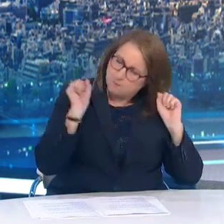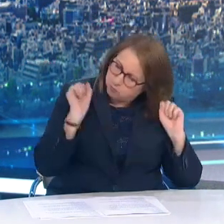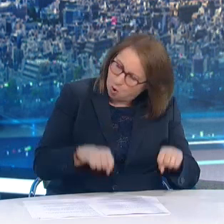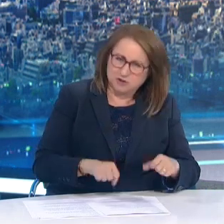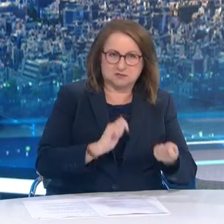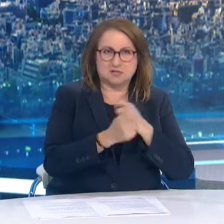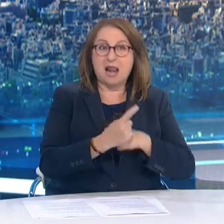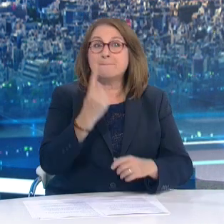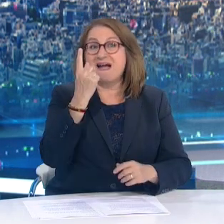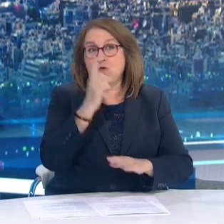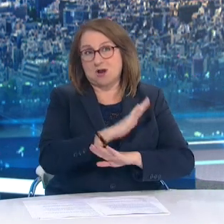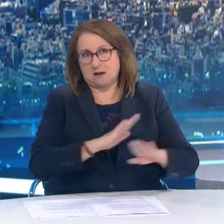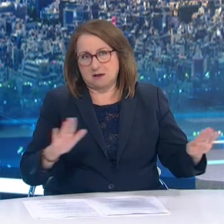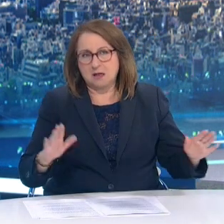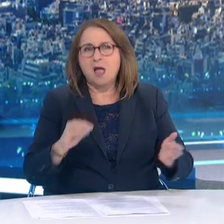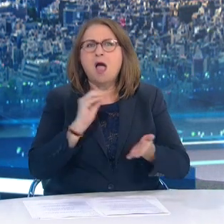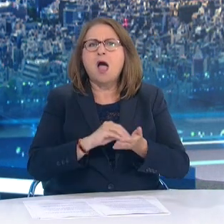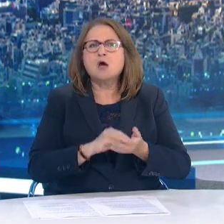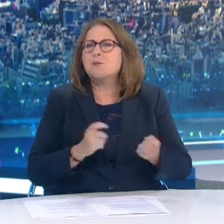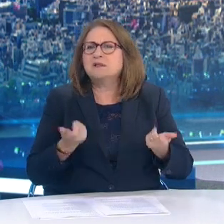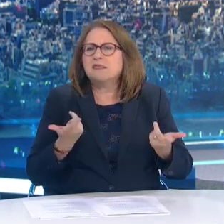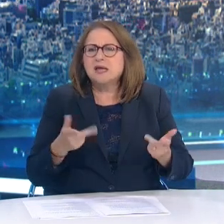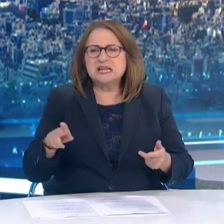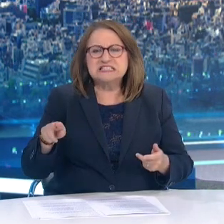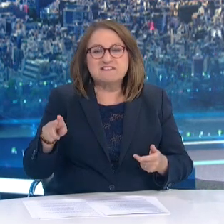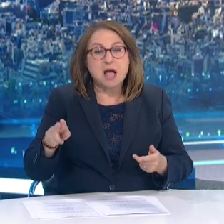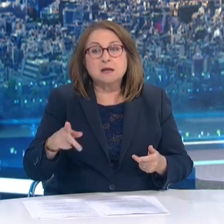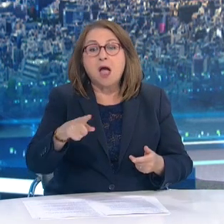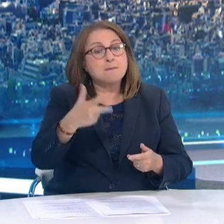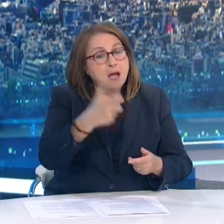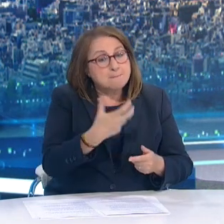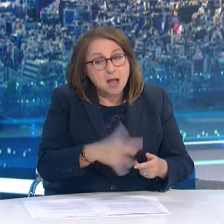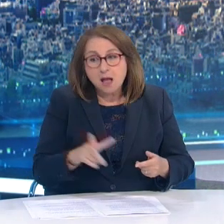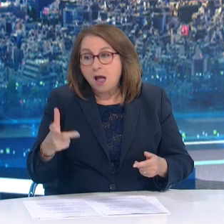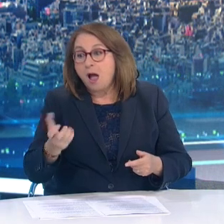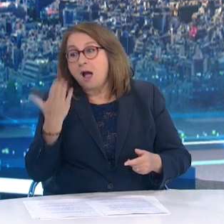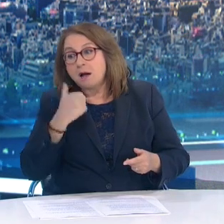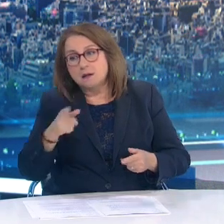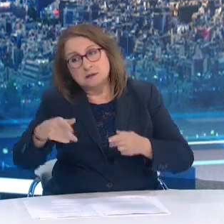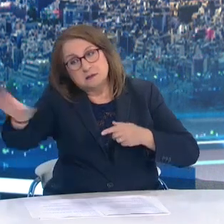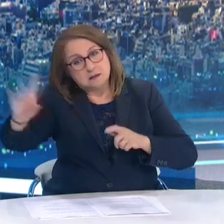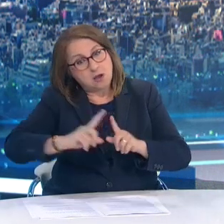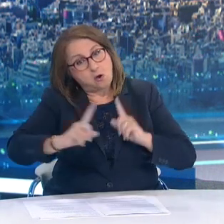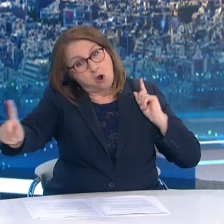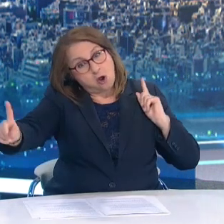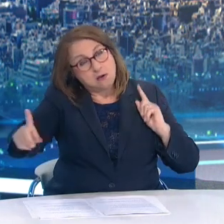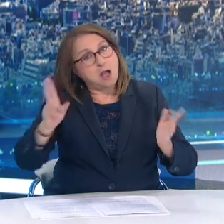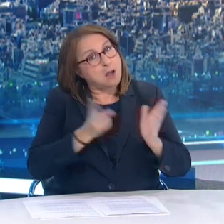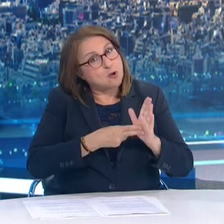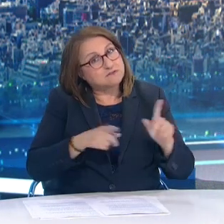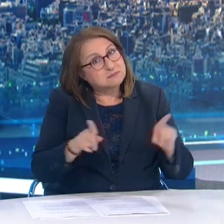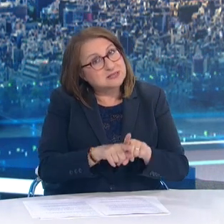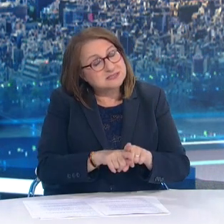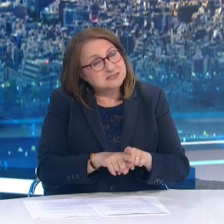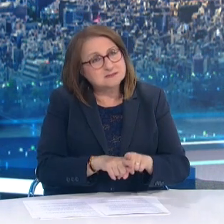προτρέπει όλους τους πολίτες να εμβολιαστούν αμέσως εφόσον δεν υπάρχουν ιατρικοί λόγοι που δεν τους το επιτρέπουν Ναι, η απάντηση είναι ότι η